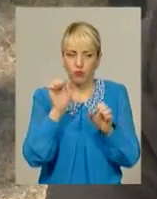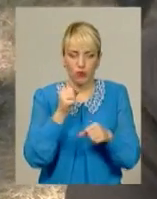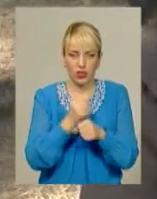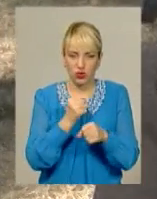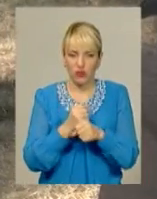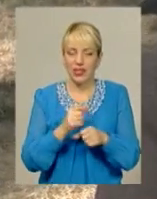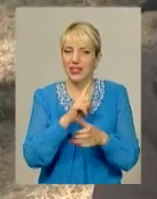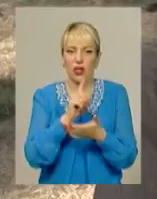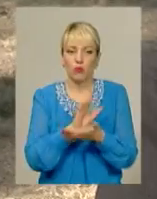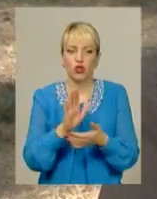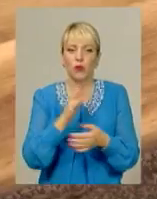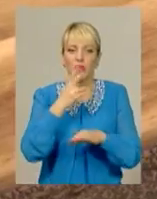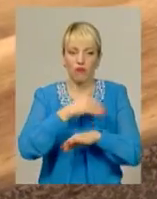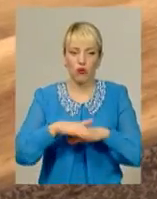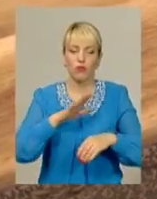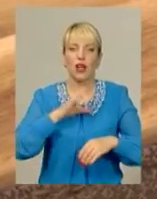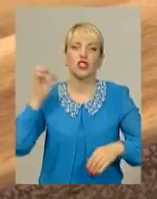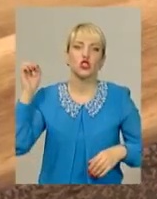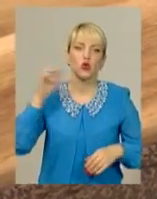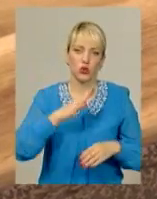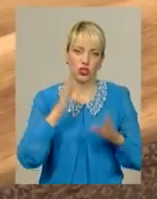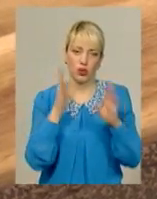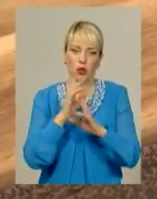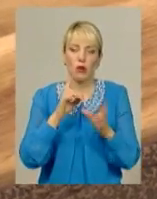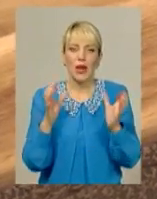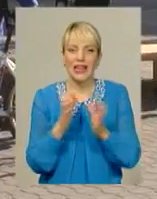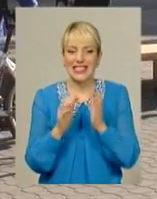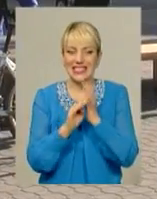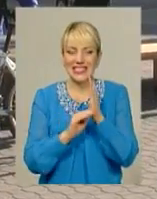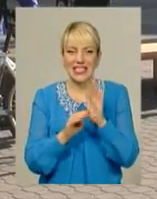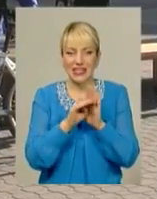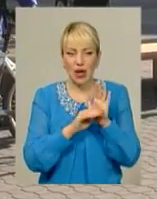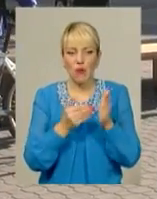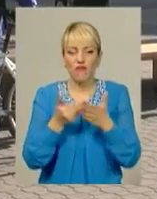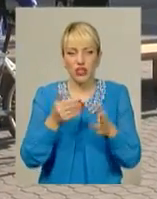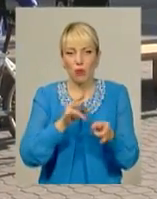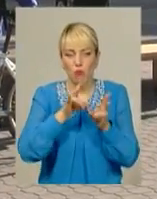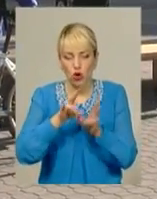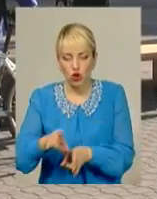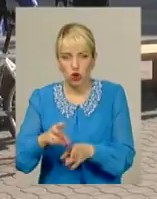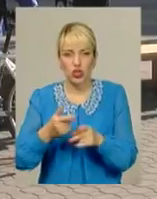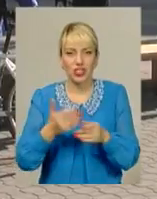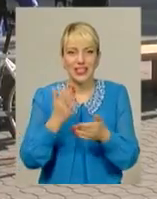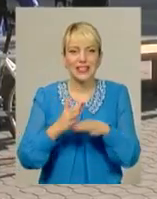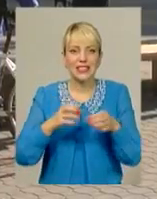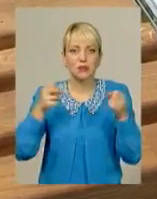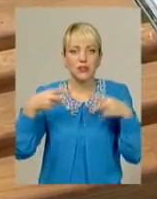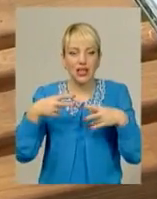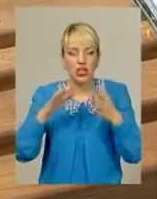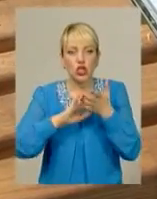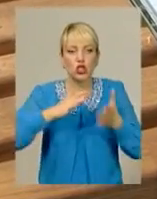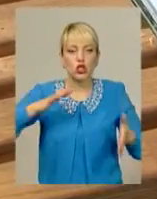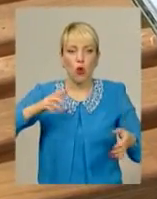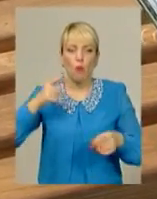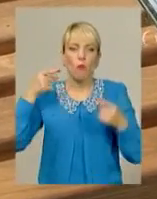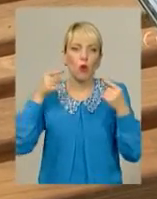обов'язково, аби на вулиці була сонячна погода. Щоб вберегти систему від пошкоджень, зверху панель вкрита протиударним склом. З міського бюджету